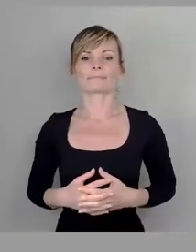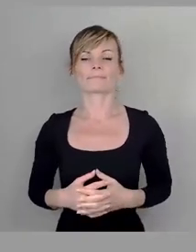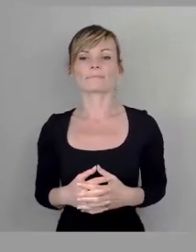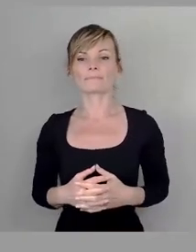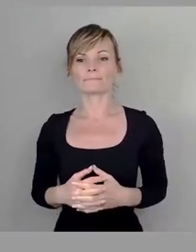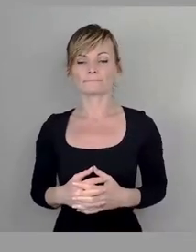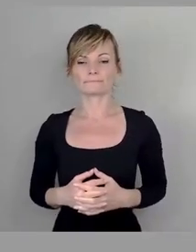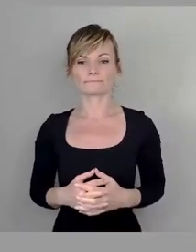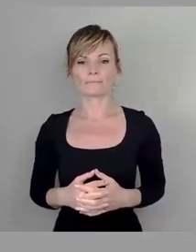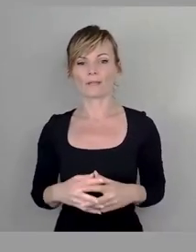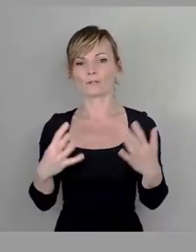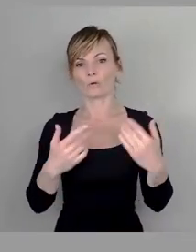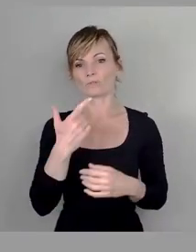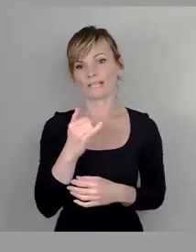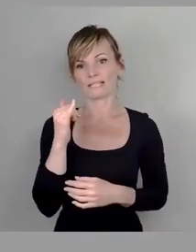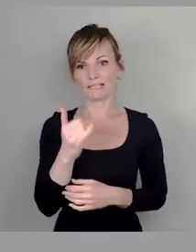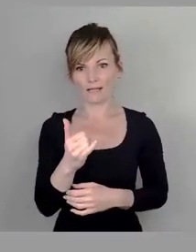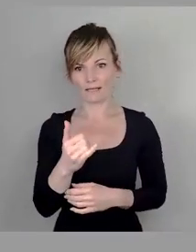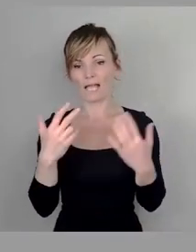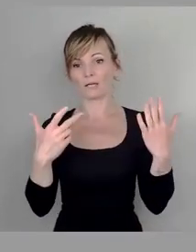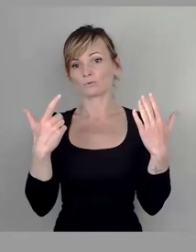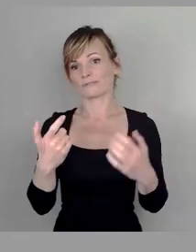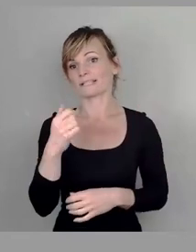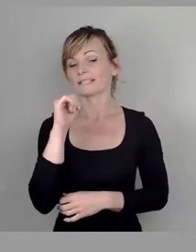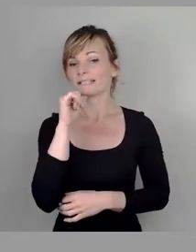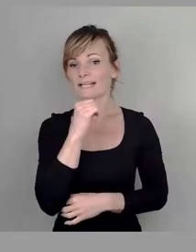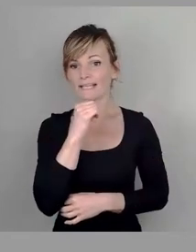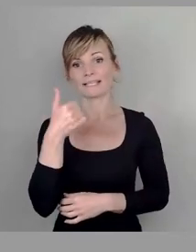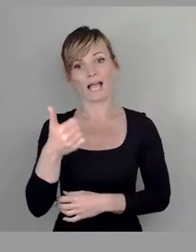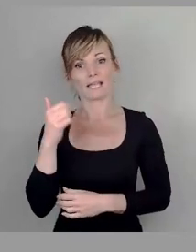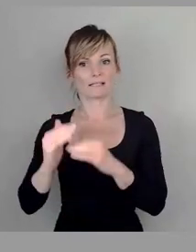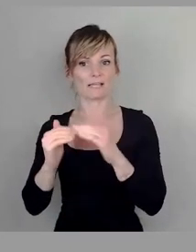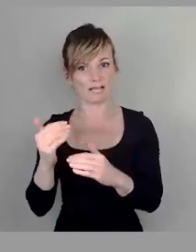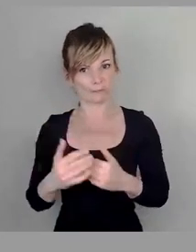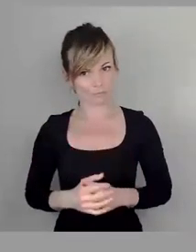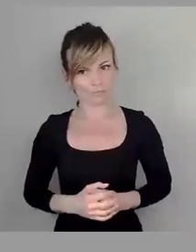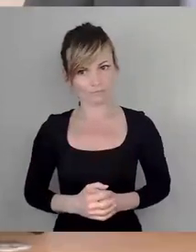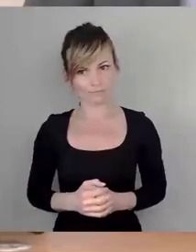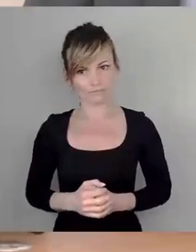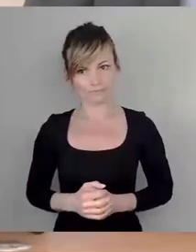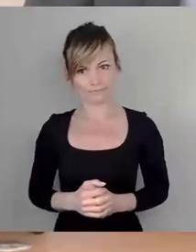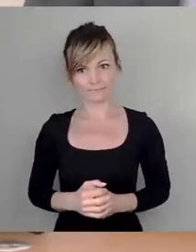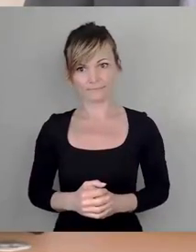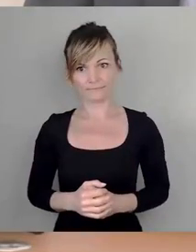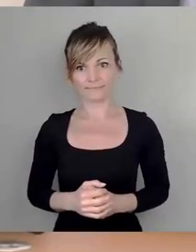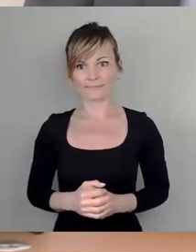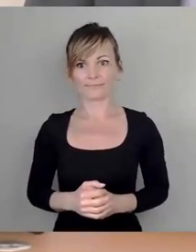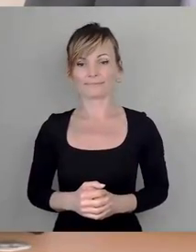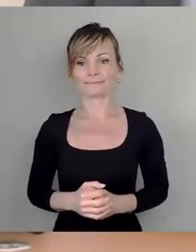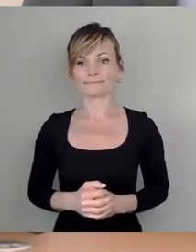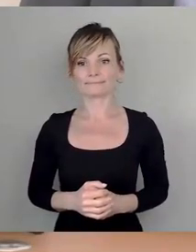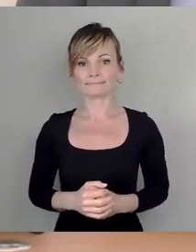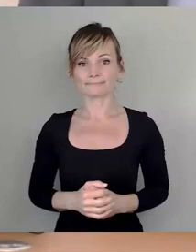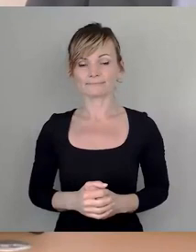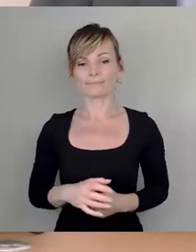29 Ja stimmen, 28 Nein stimmen. Eine Enthaltung. Und dann ist der